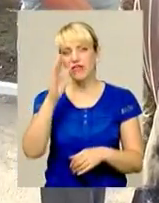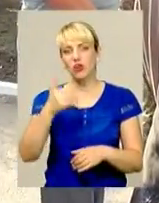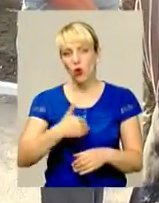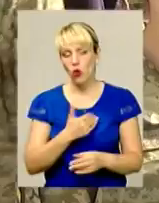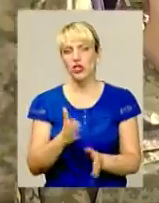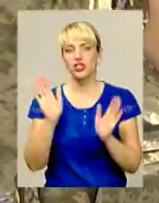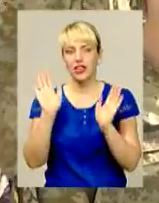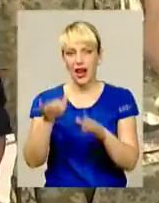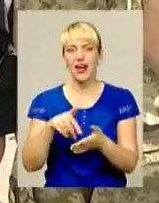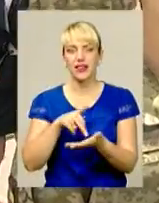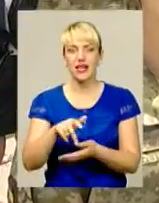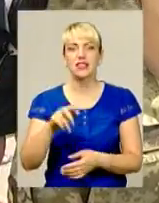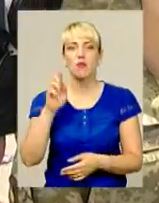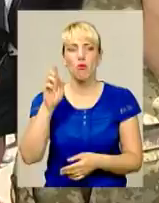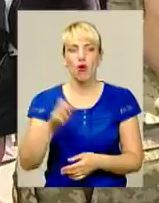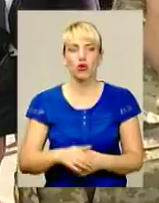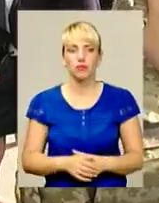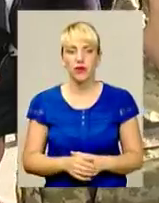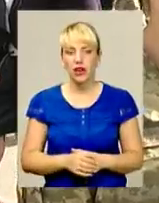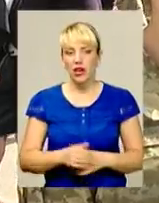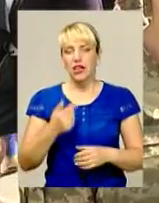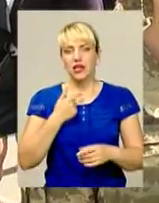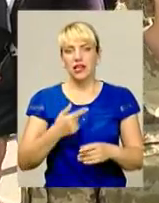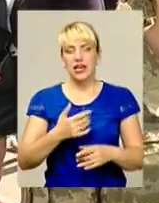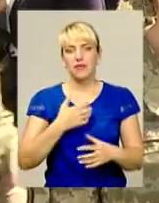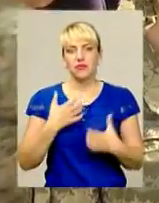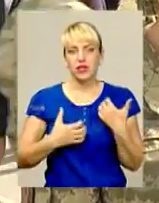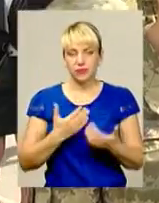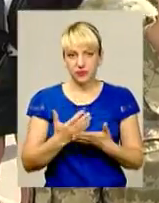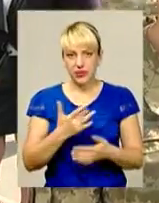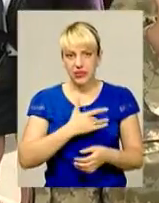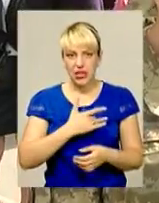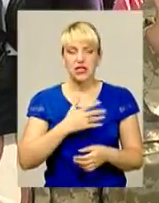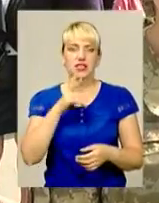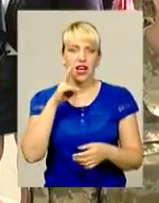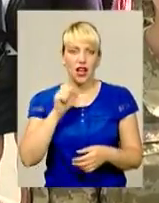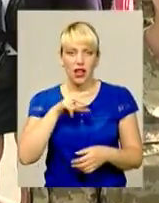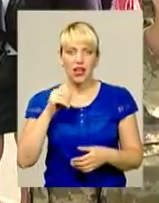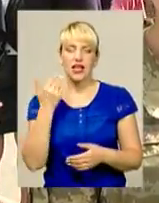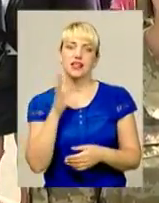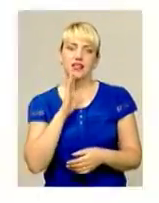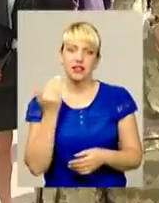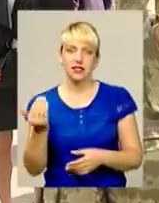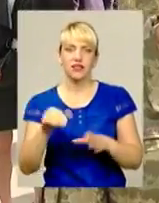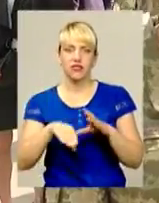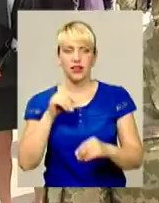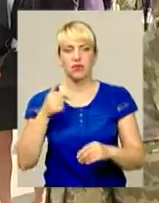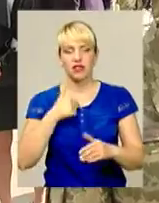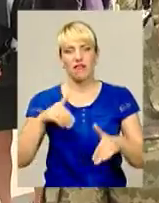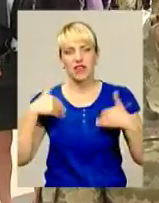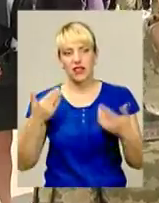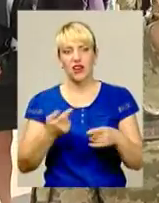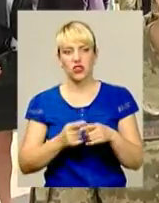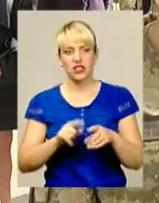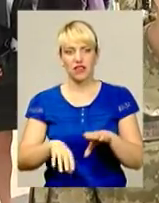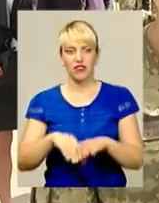хай йде з Богом. На серці мандраж є, але це її вибір і я вітаю цей вибір. Тому що зараз така